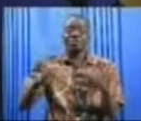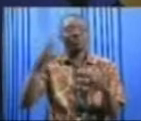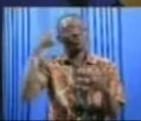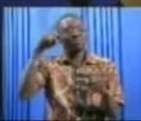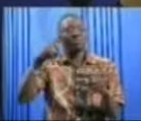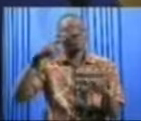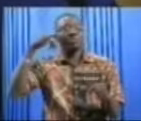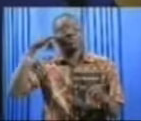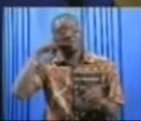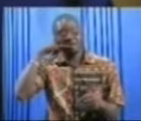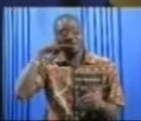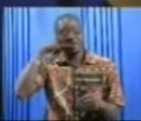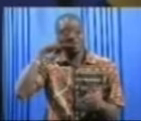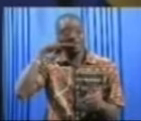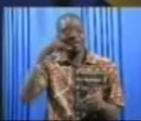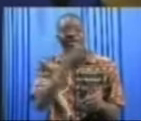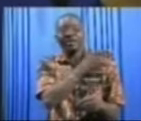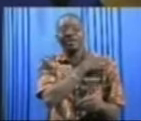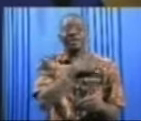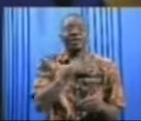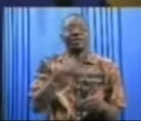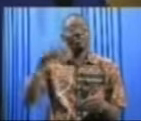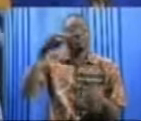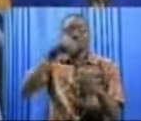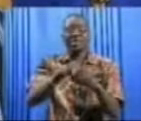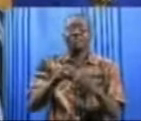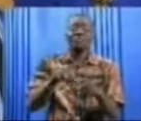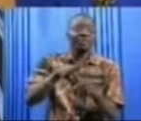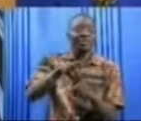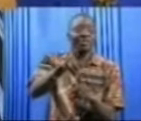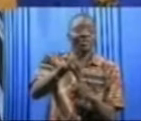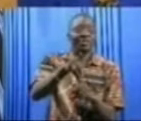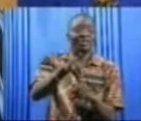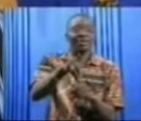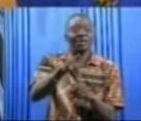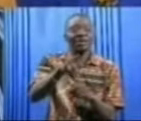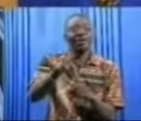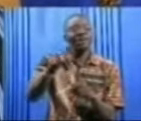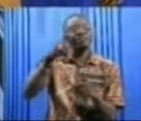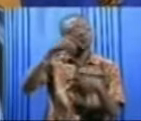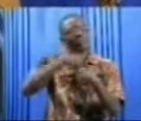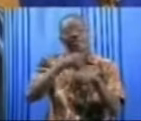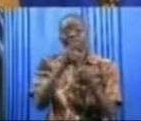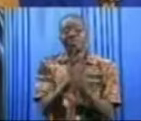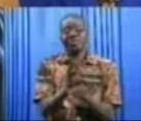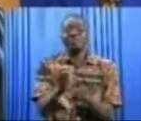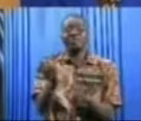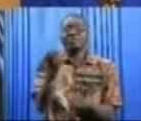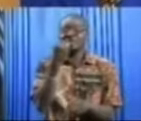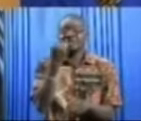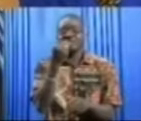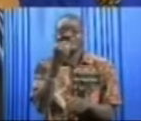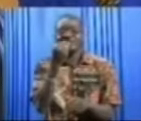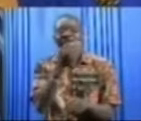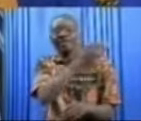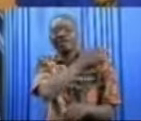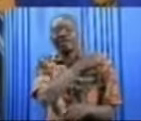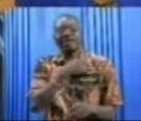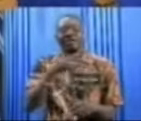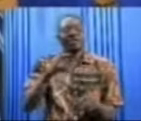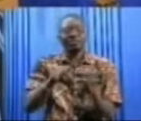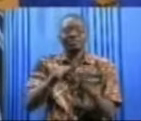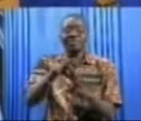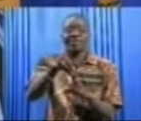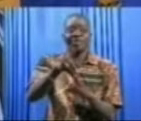téléphonie mobile, dans le domaine des produits alimentaires, dans le domaine, j'allais